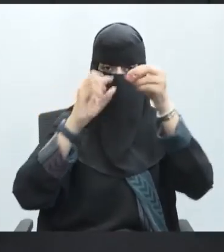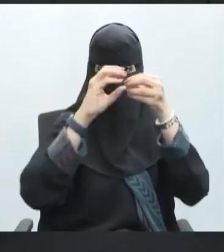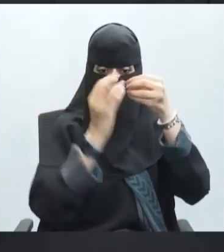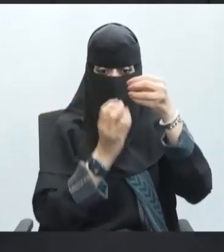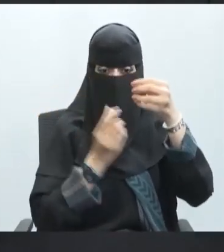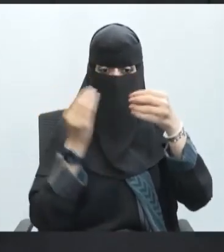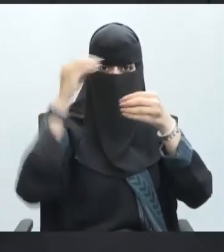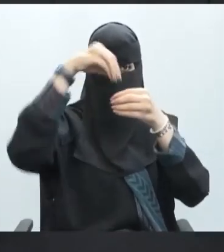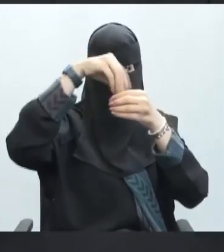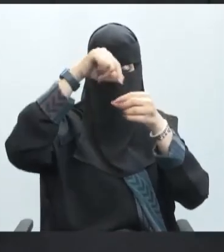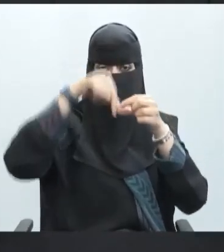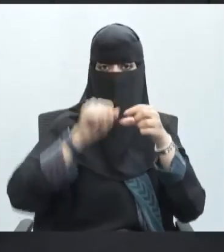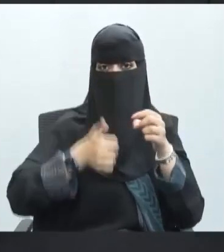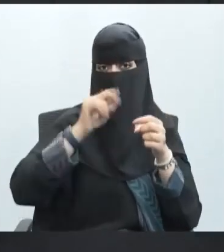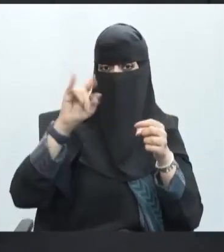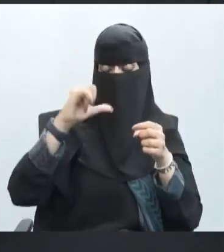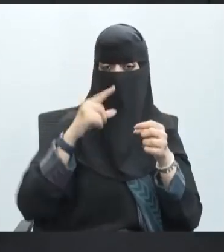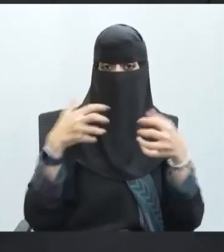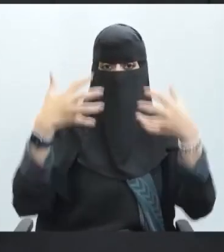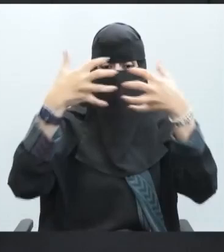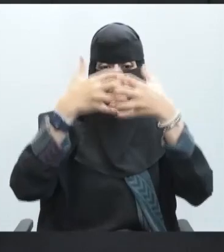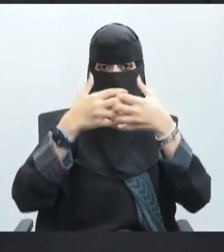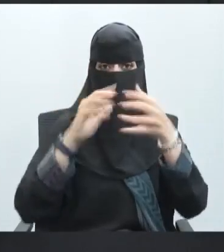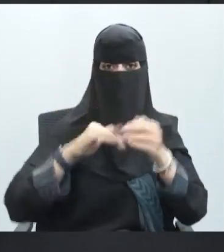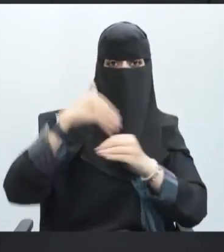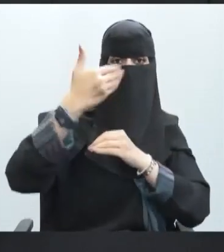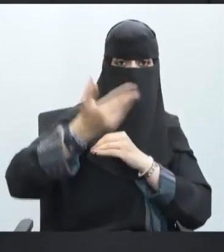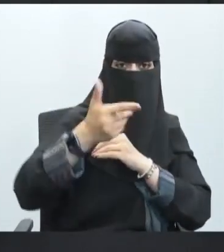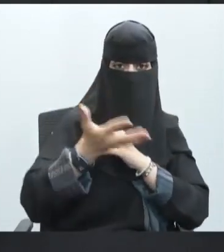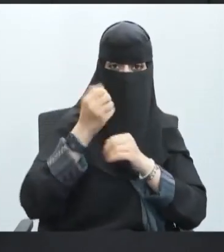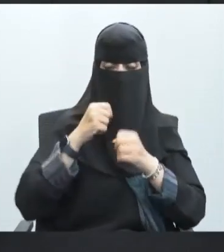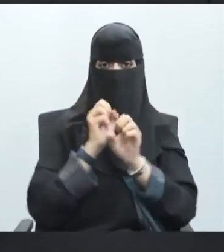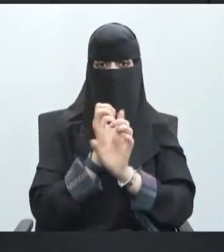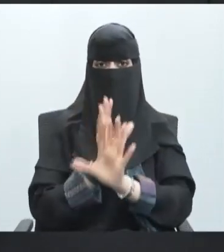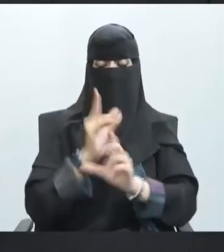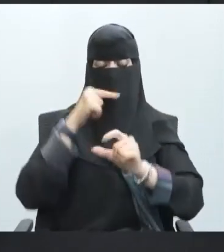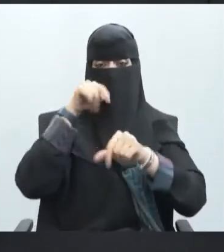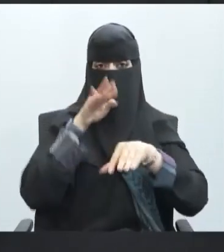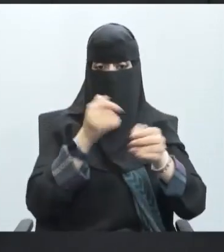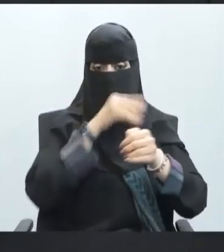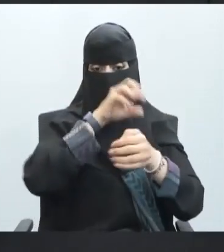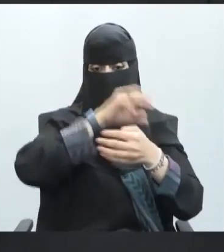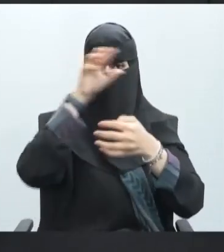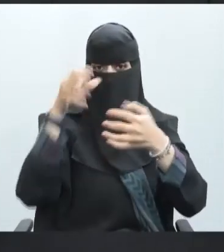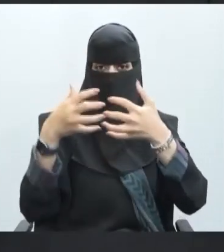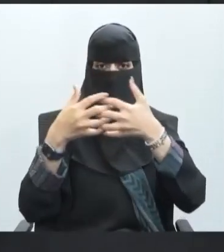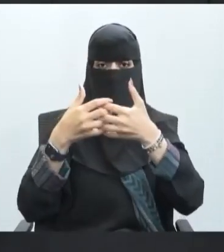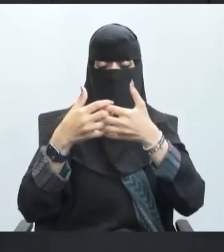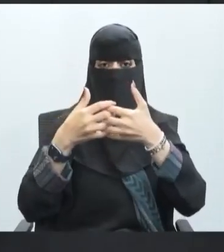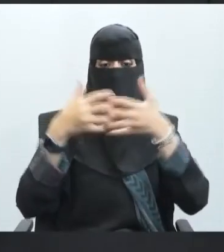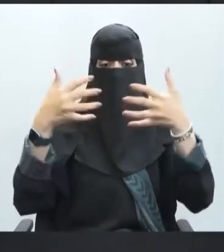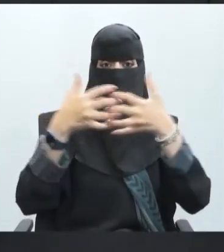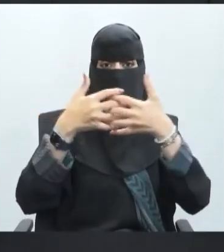بداخلها أيونات نسمي هذه العملية عملية إخراج خلوي سوف تتحرر هذه الأيونات لتنتقل للمنطقة